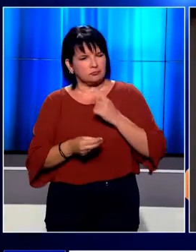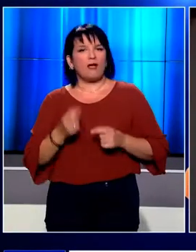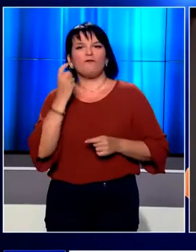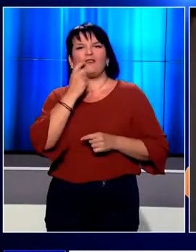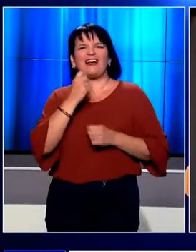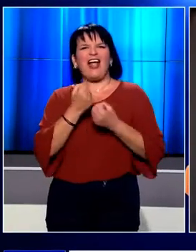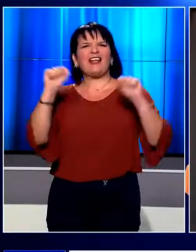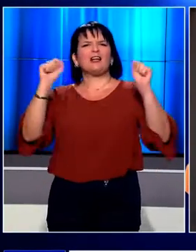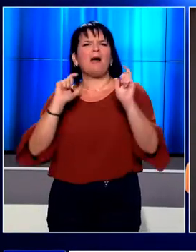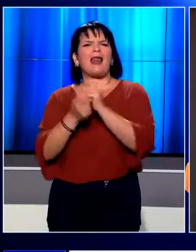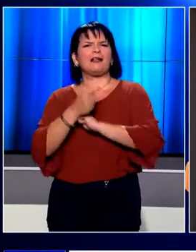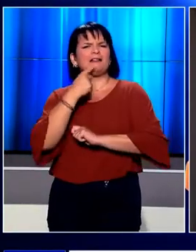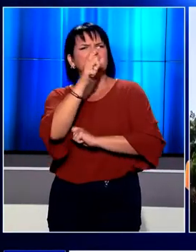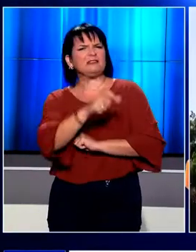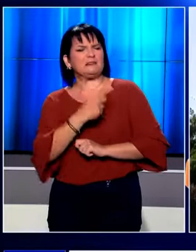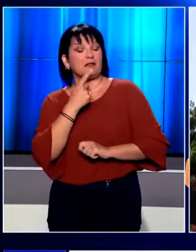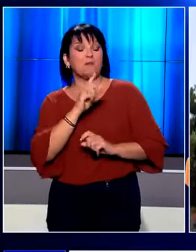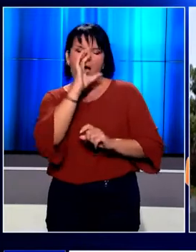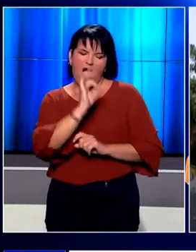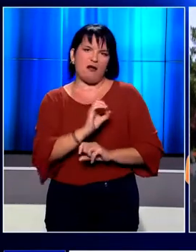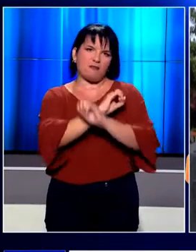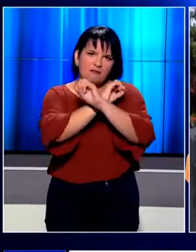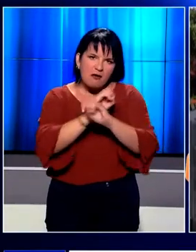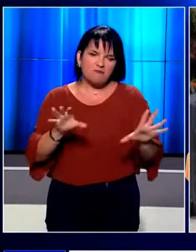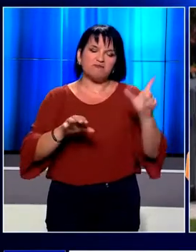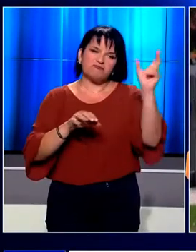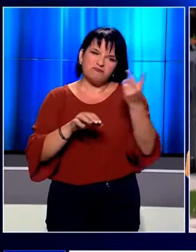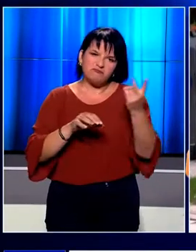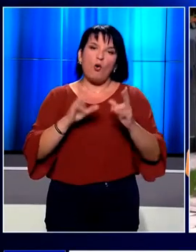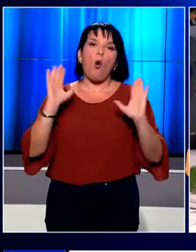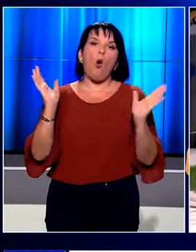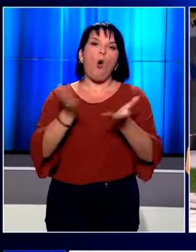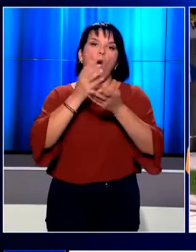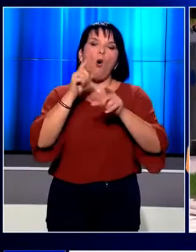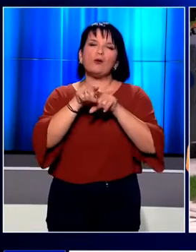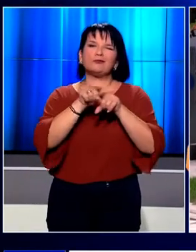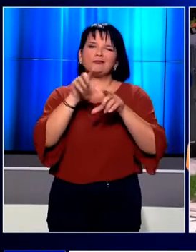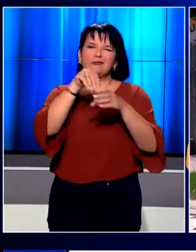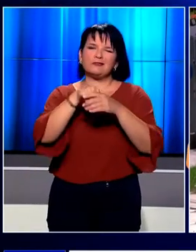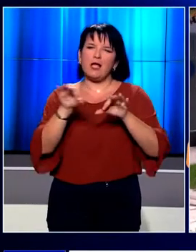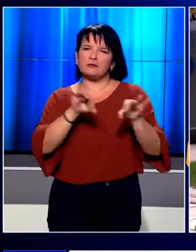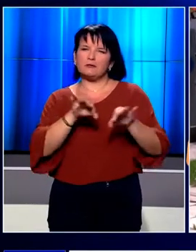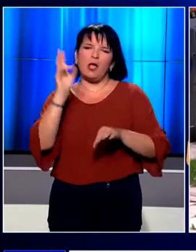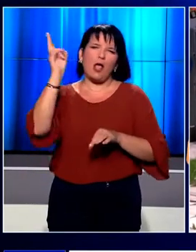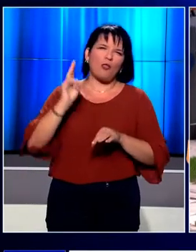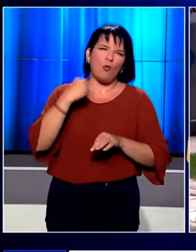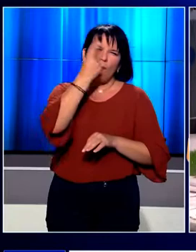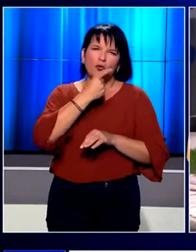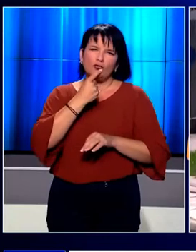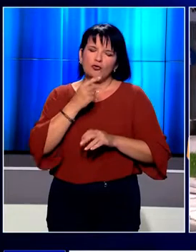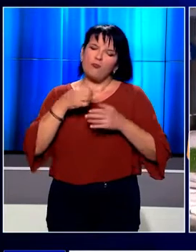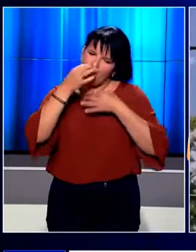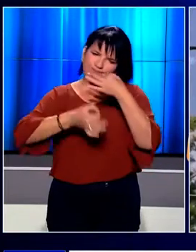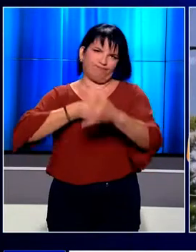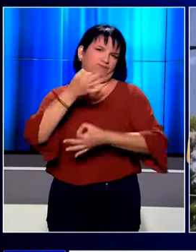φόθη γεννηματά να ζητάν, να λάμψει η αλήθεια και να λογοδοτήσουν όσοι εμπνεύστηκαν το σκοτεινό σχέδιο εναντίον πολιτικών προσώπων.